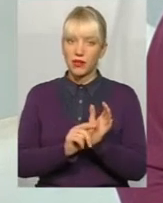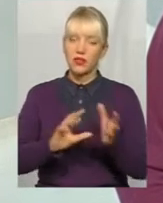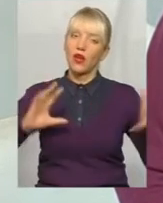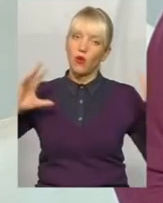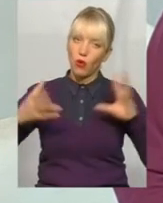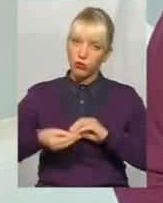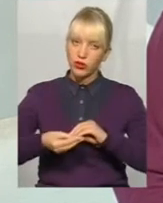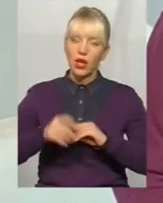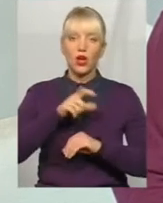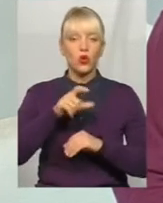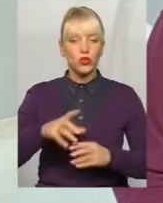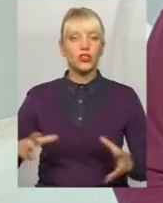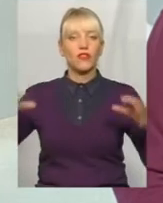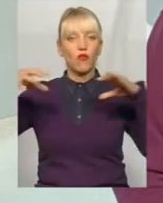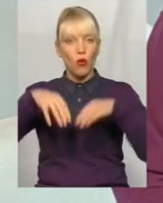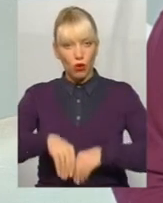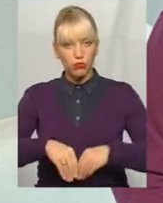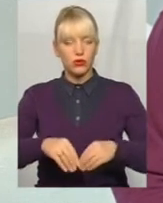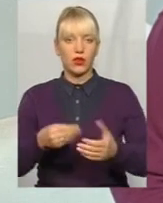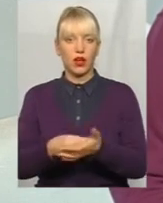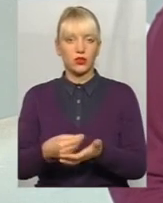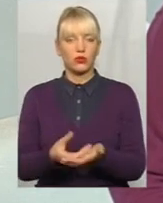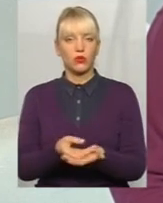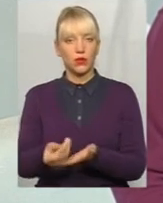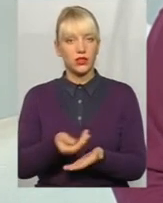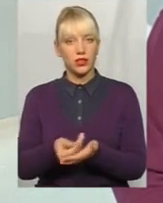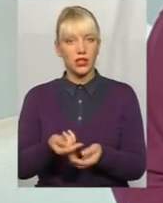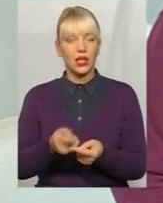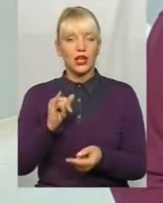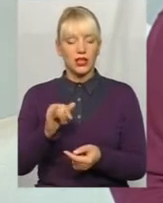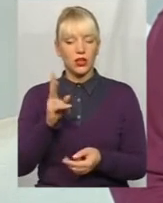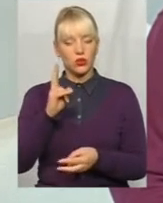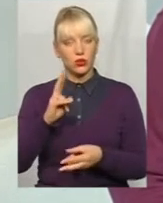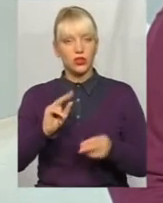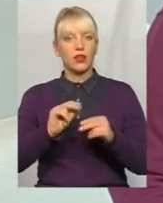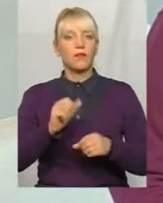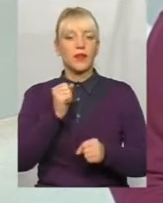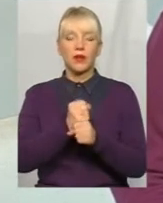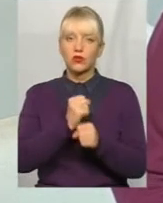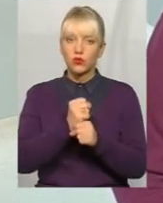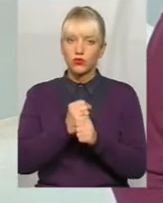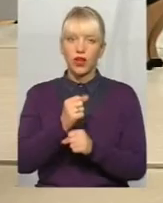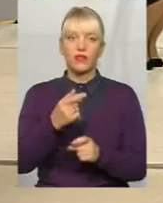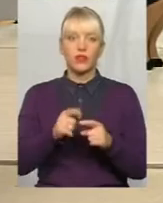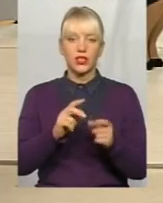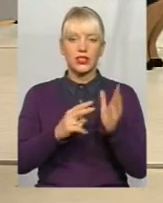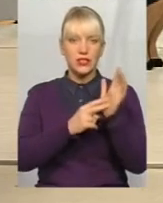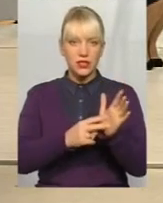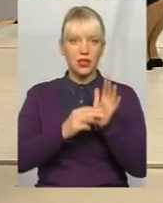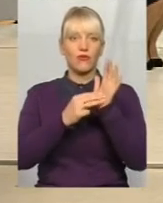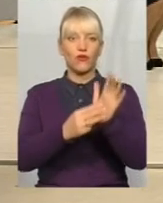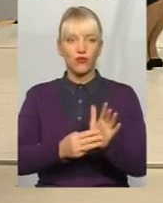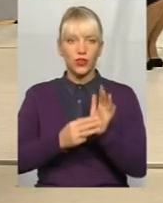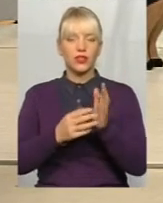Люди сплачували в обшу казну і хотіли тримувати пенсію. Той, що працював, нормально, кожен день в 7-20 годин дав,